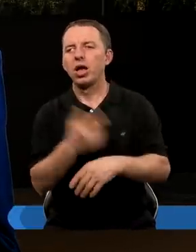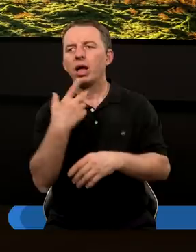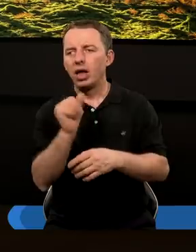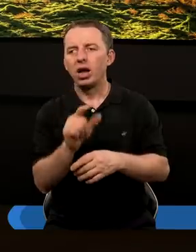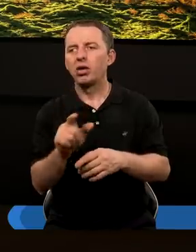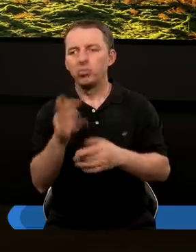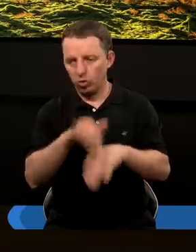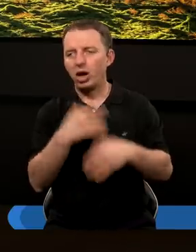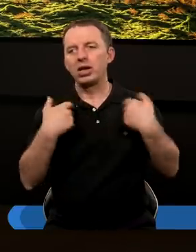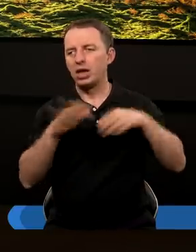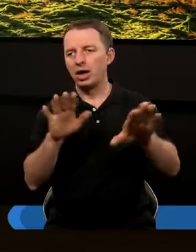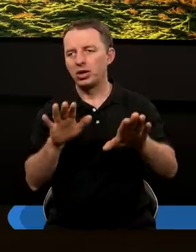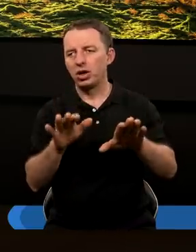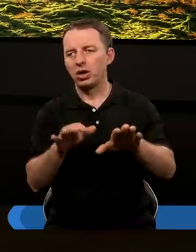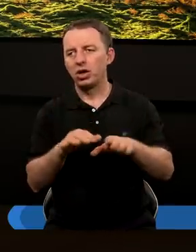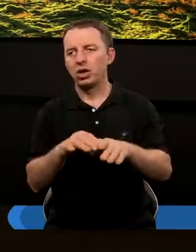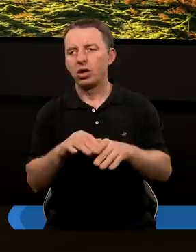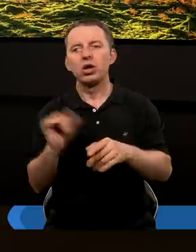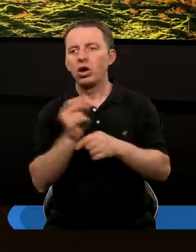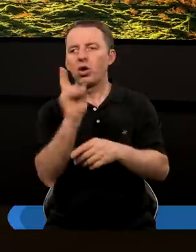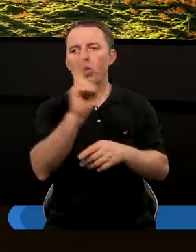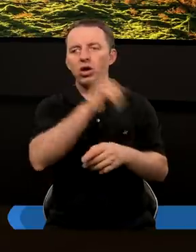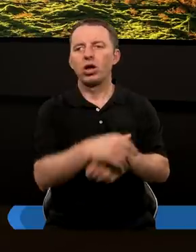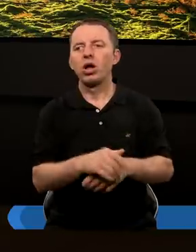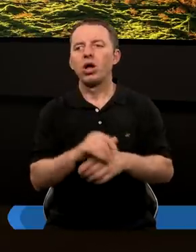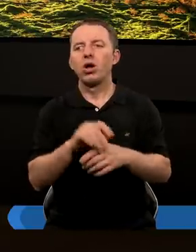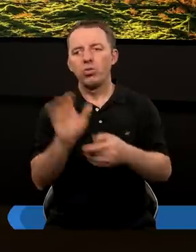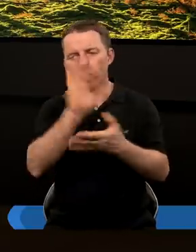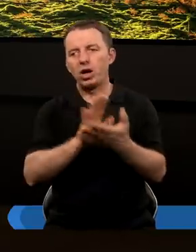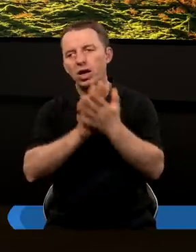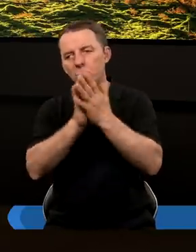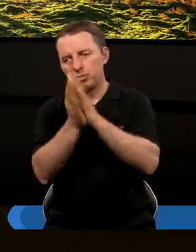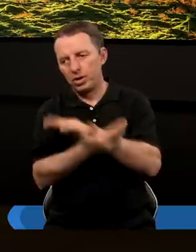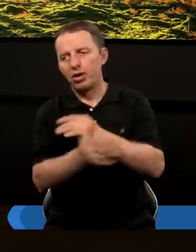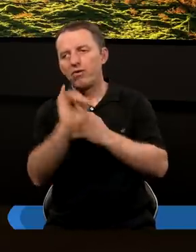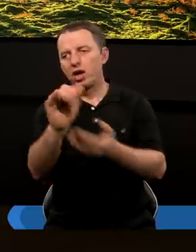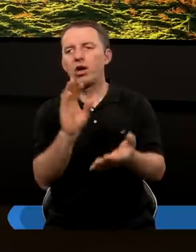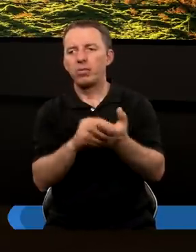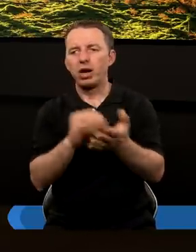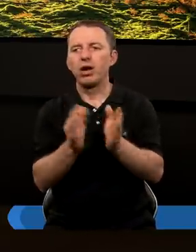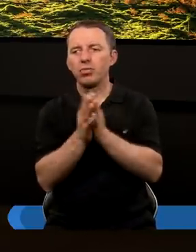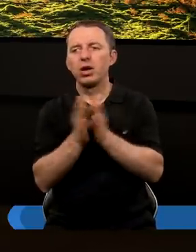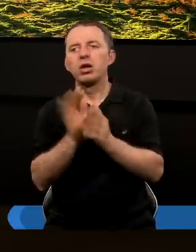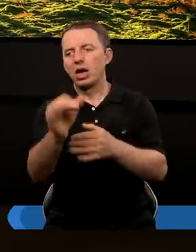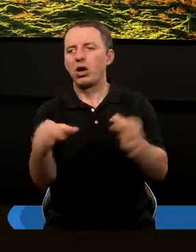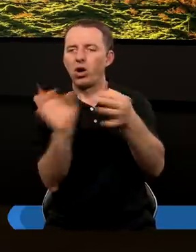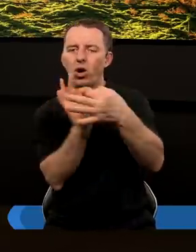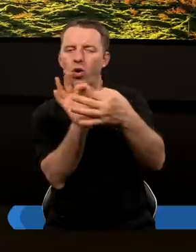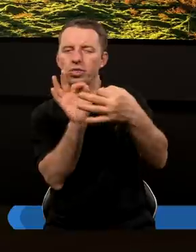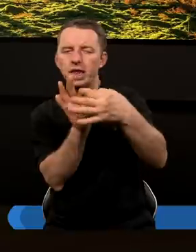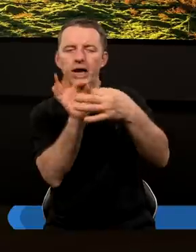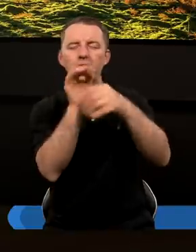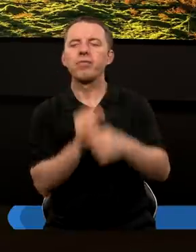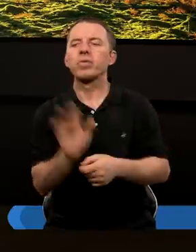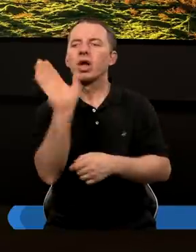Tak, Daniel mógł, ale nie chciał. Dlatego, że nie chciał, żeby ktokolwiek oprócz samego Boga zmienił Jego praktykę modlitewną, Jego relację